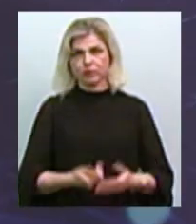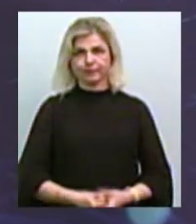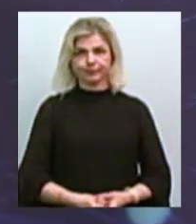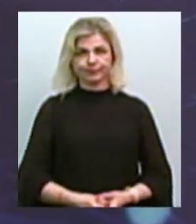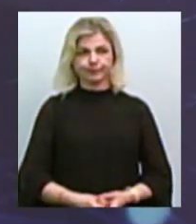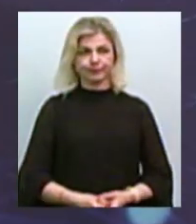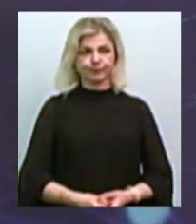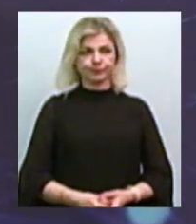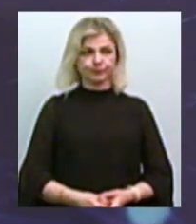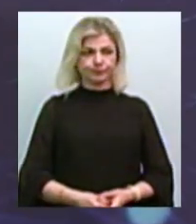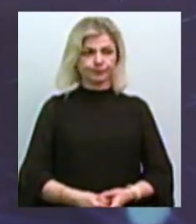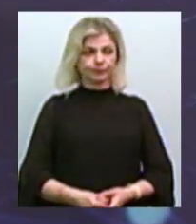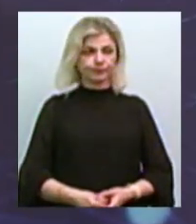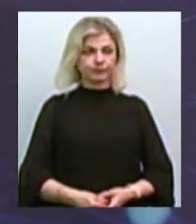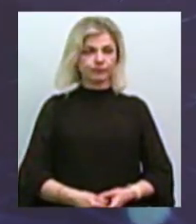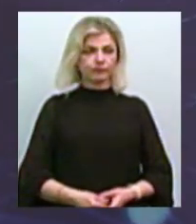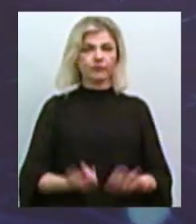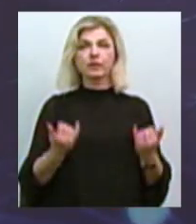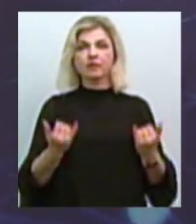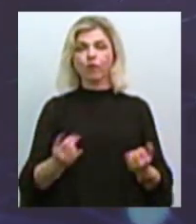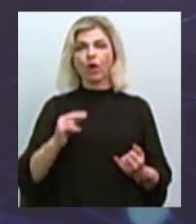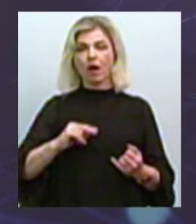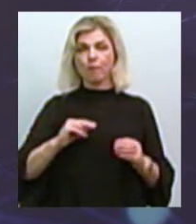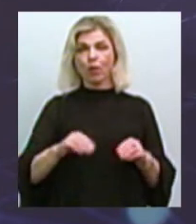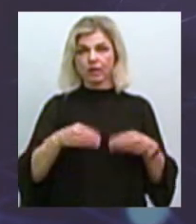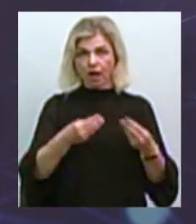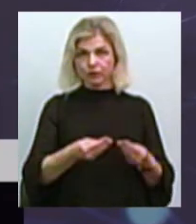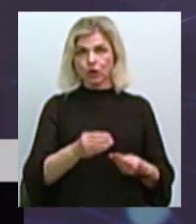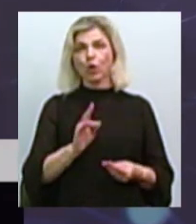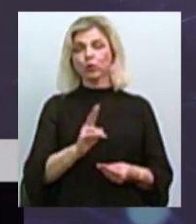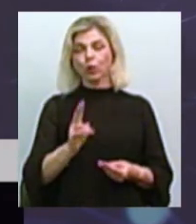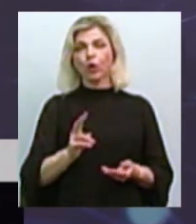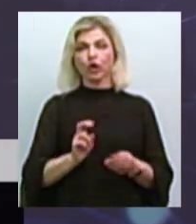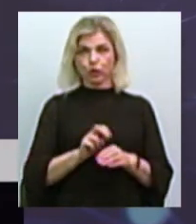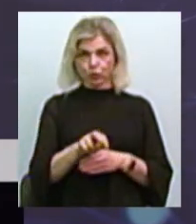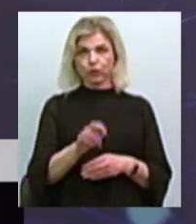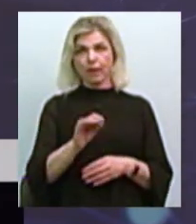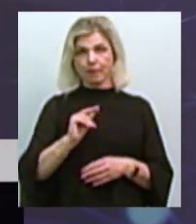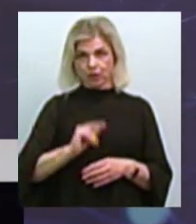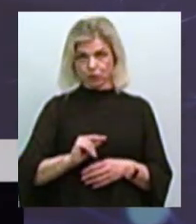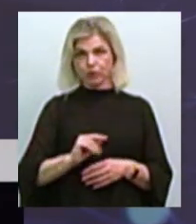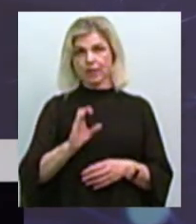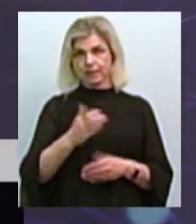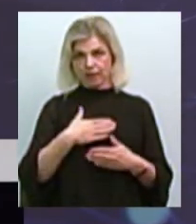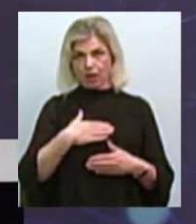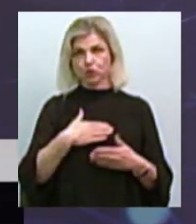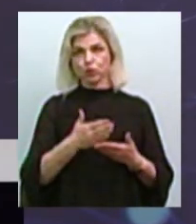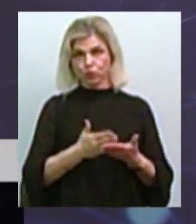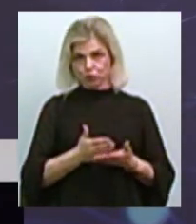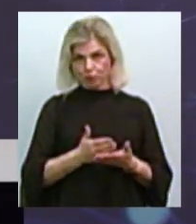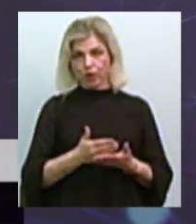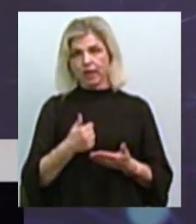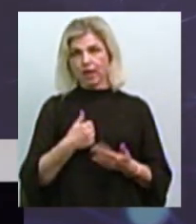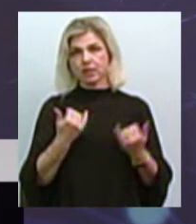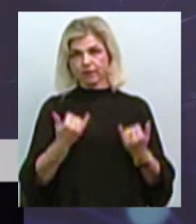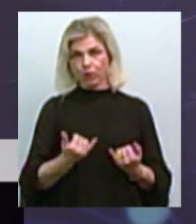Кого не вистачає в першу Ви знаєте, на сьогодні ті роботодавці, які ідуть і працюють з нашою службою, і я